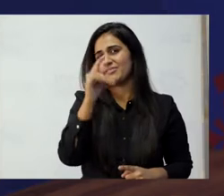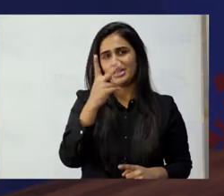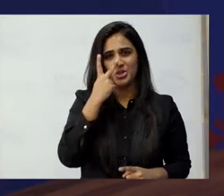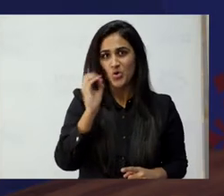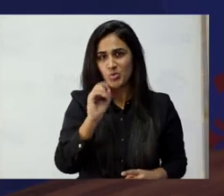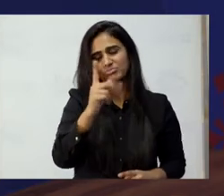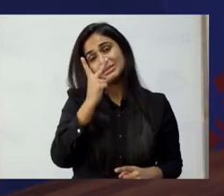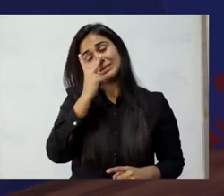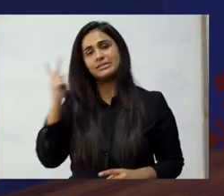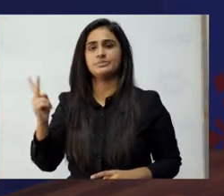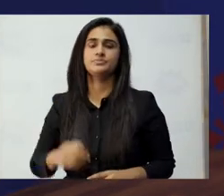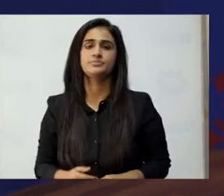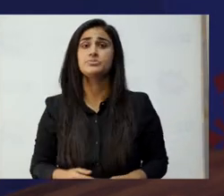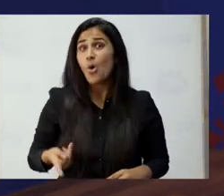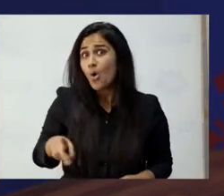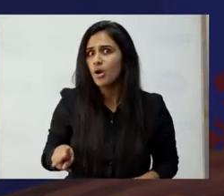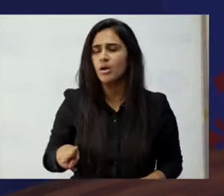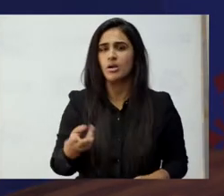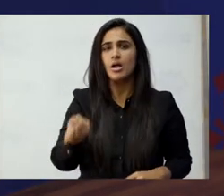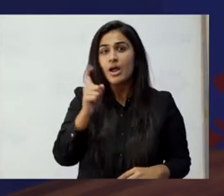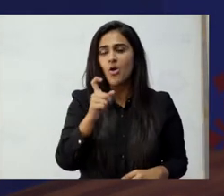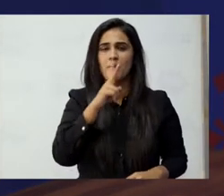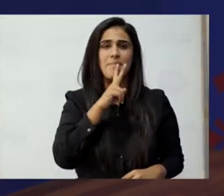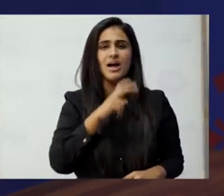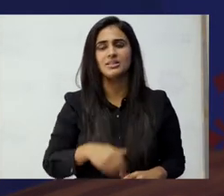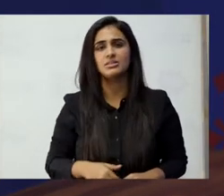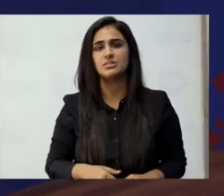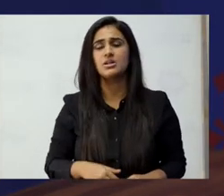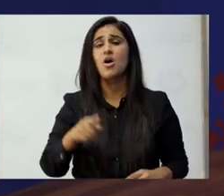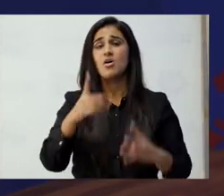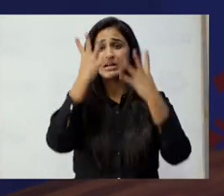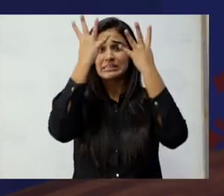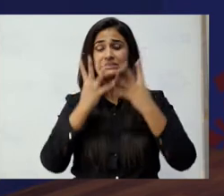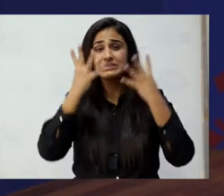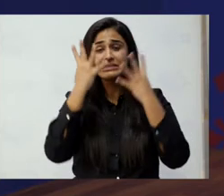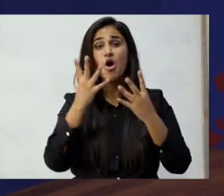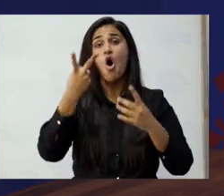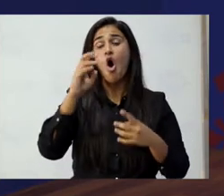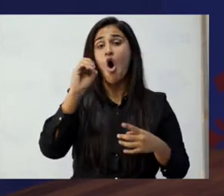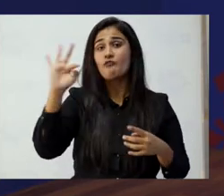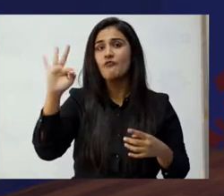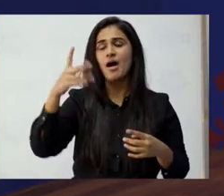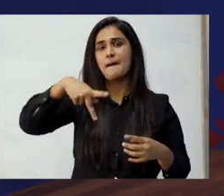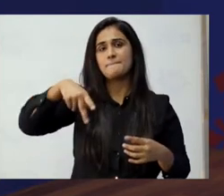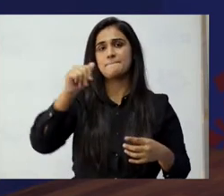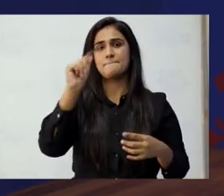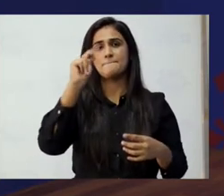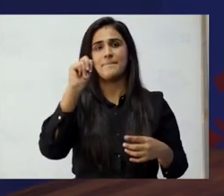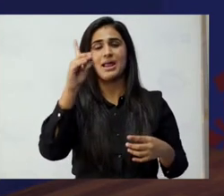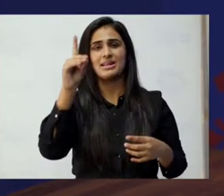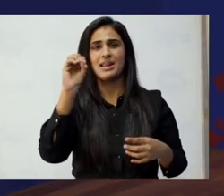جا کے اگر نہیں دیکھی تو ضرور دیکھے گا اور ایک اور ٹاک ہے the prisoners of the pandemic